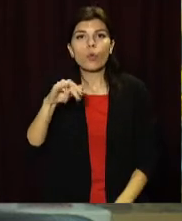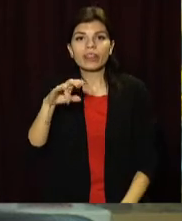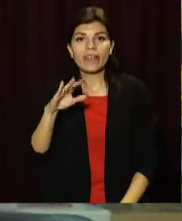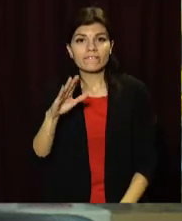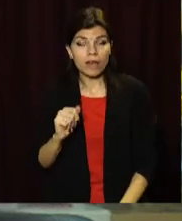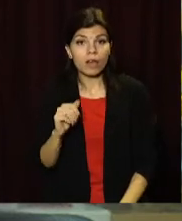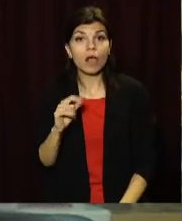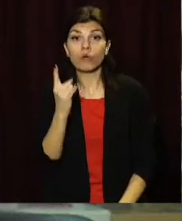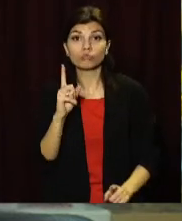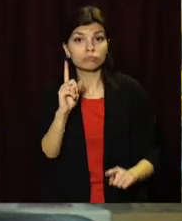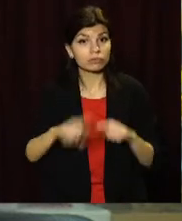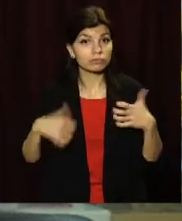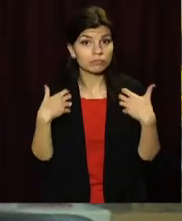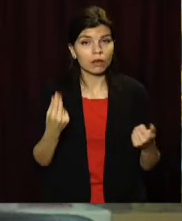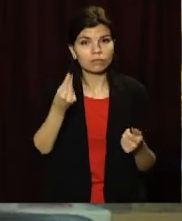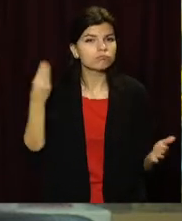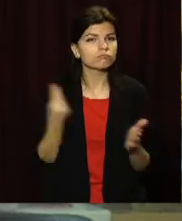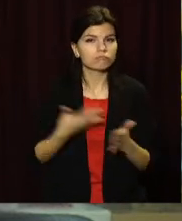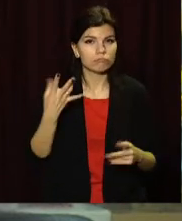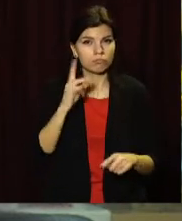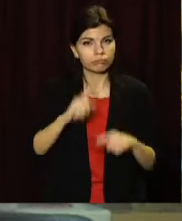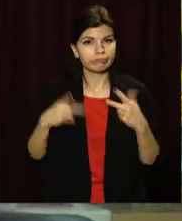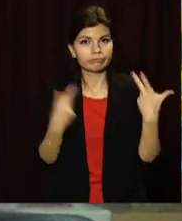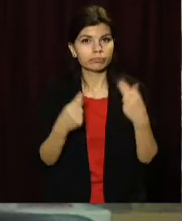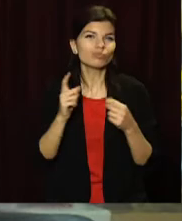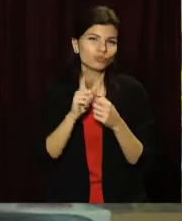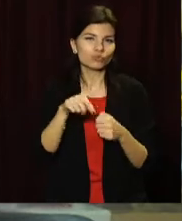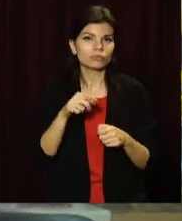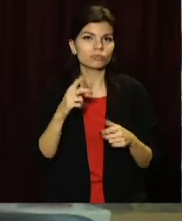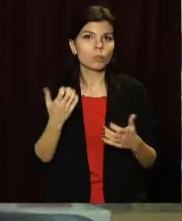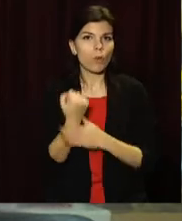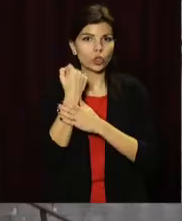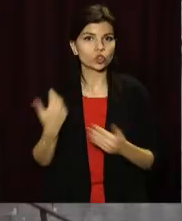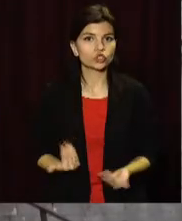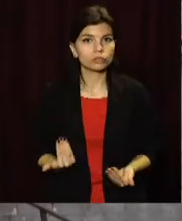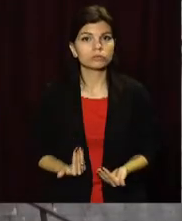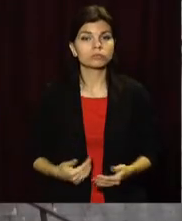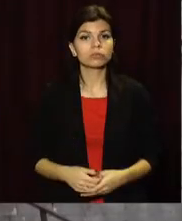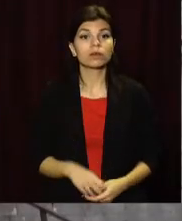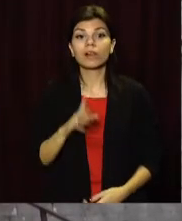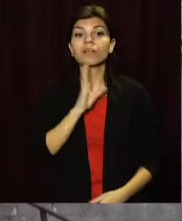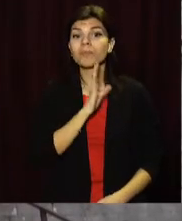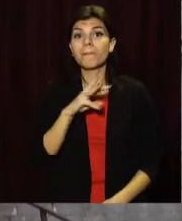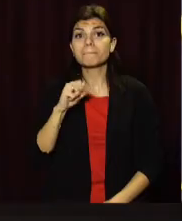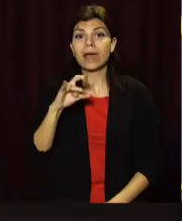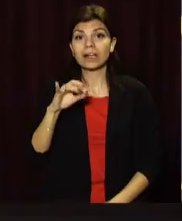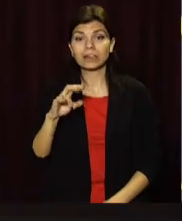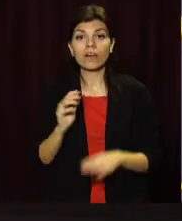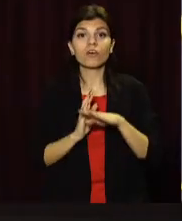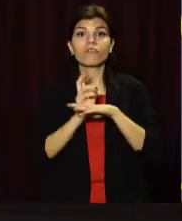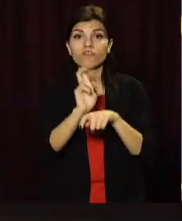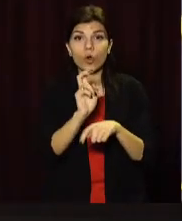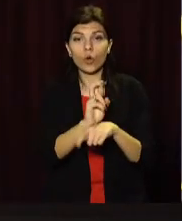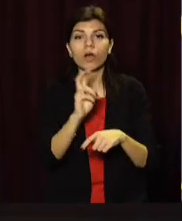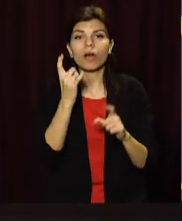маля швидше одожало, потрібні дороговартісні препарати, які підтримують життя. Марина Павлова ходить до відділення